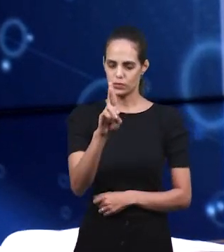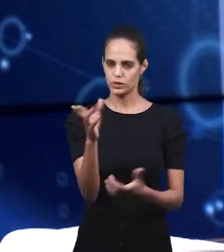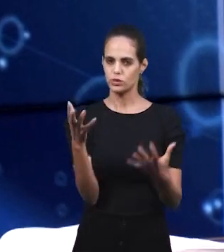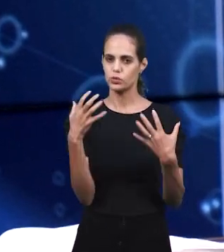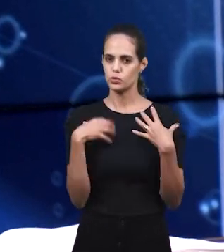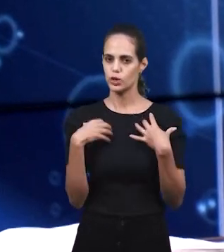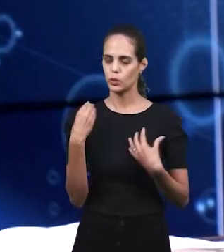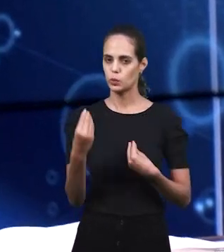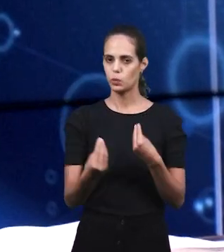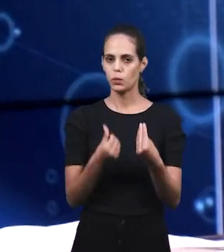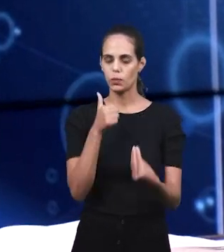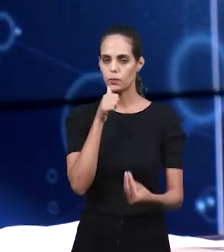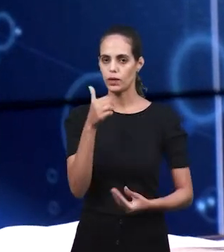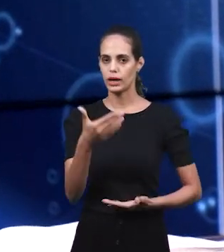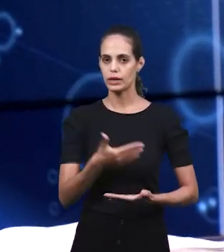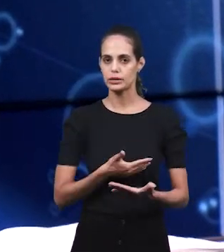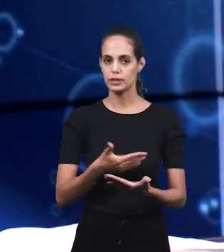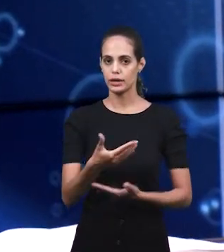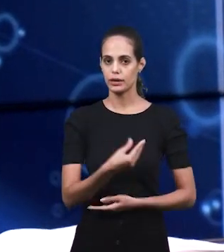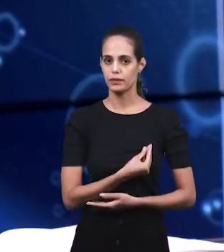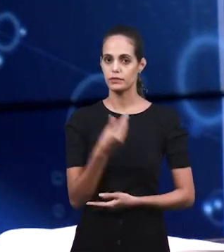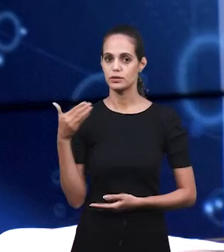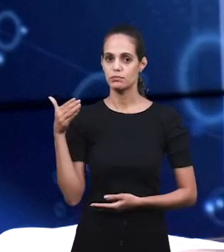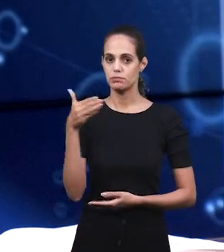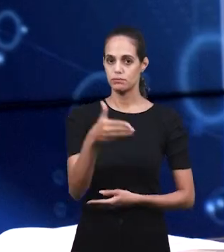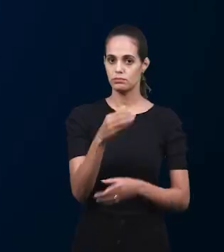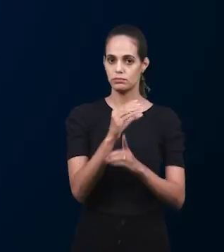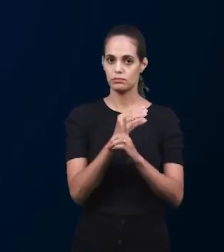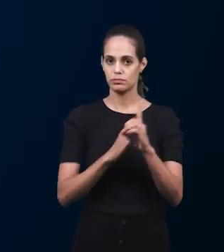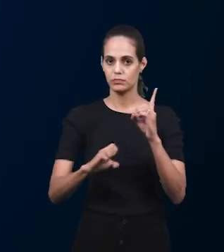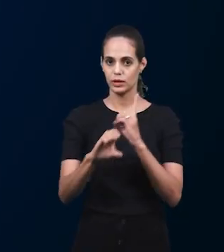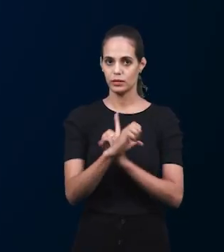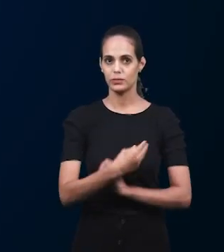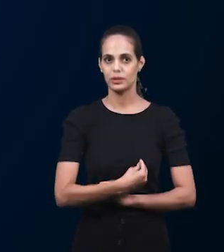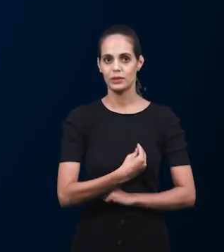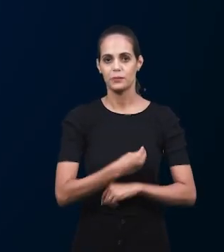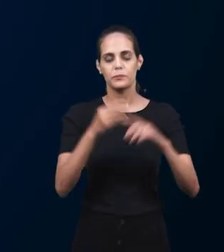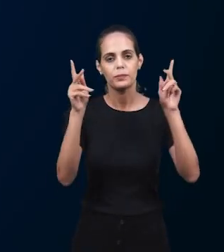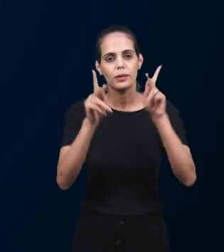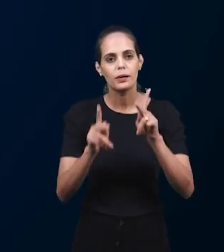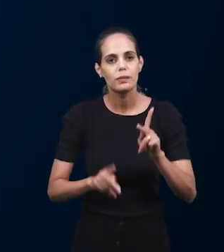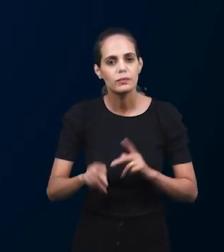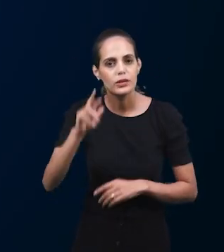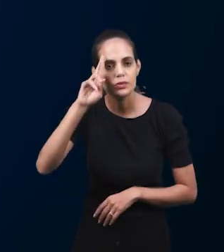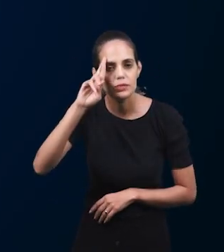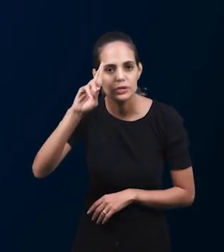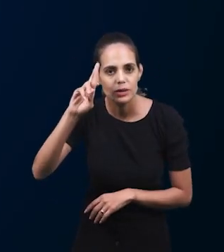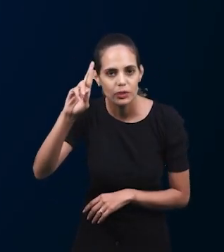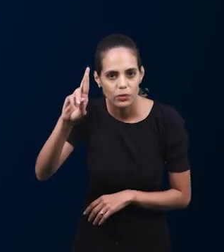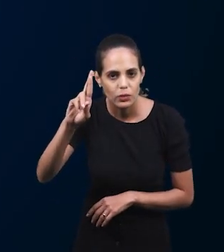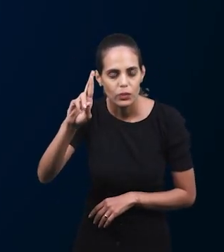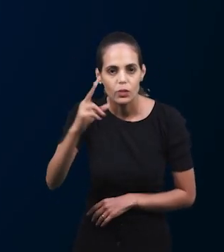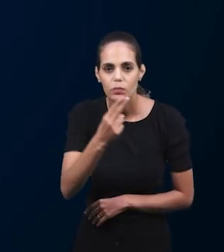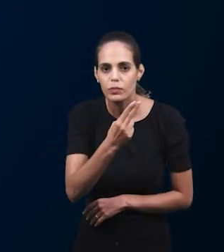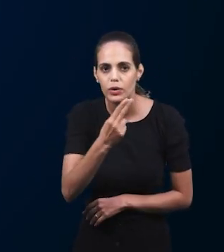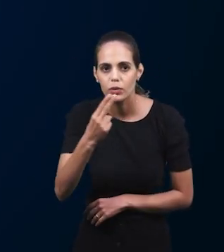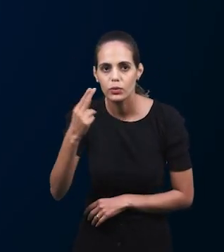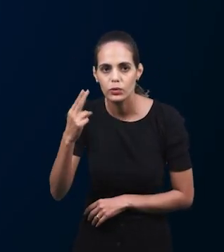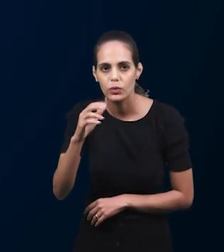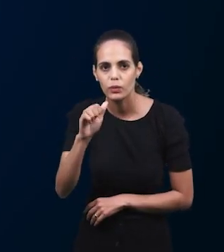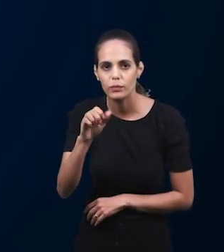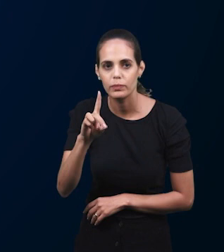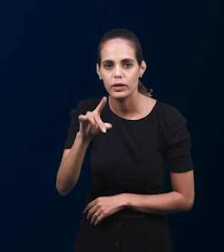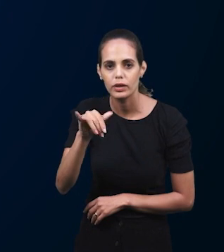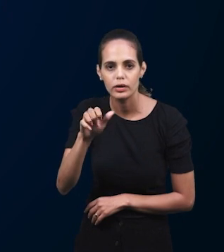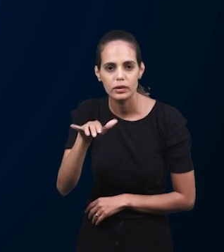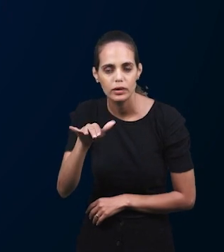увидим, как наши сестры, они участвуют в воскресной библейской школе. Сестры, возлюбленные, мир Господа Иисуса. Меня